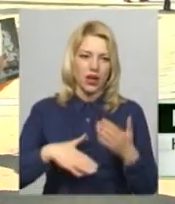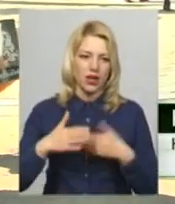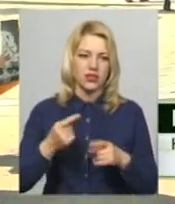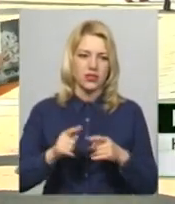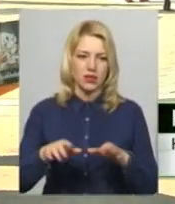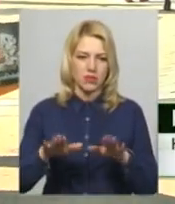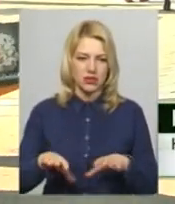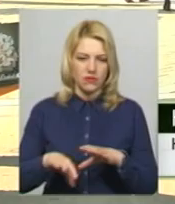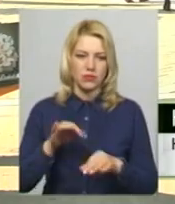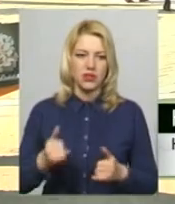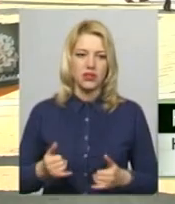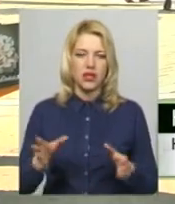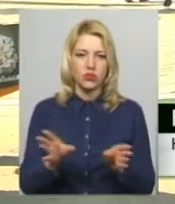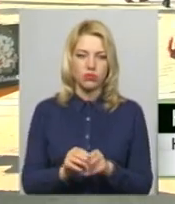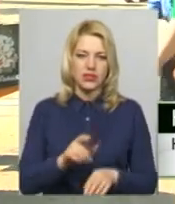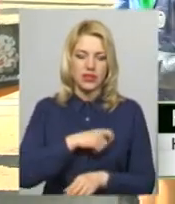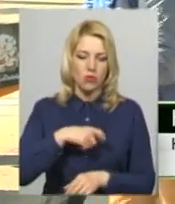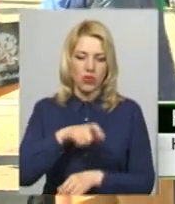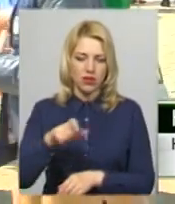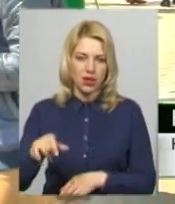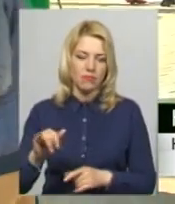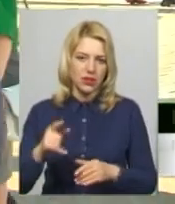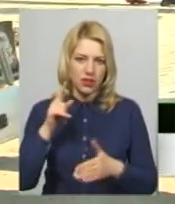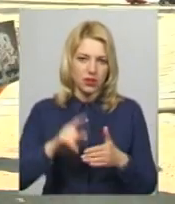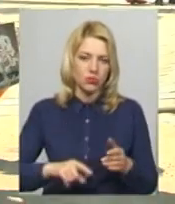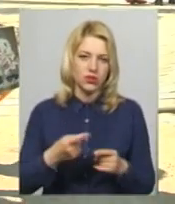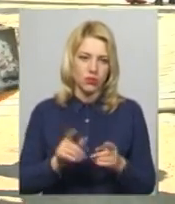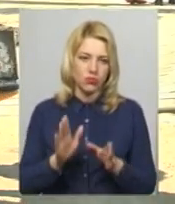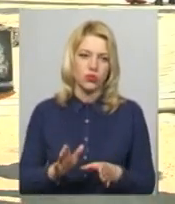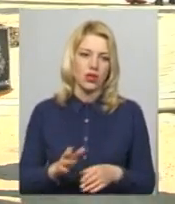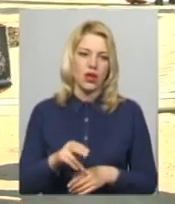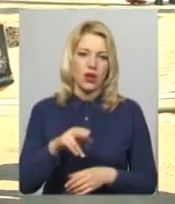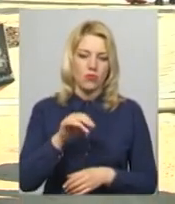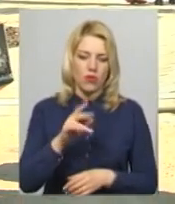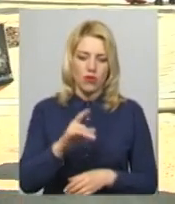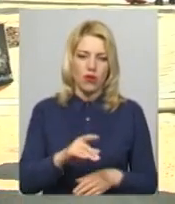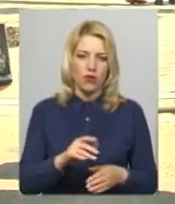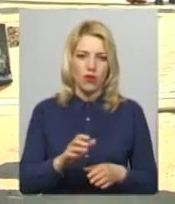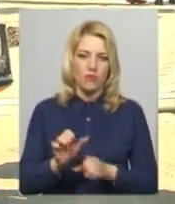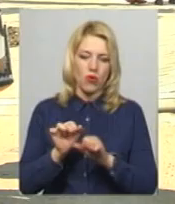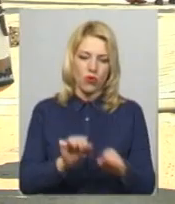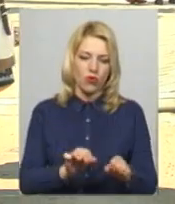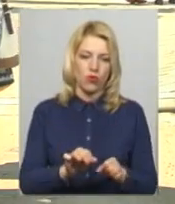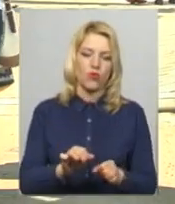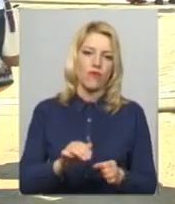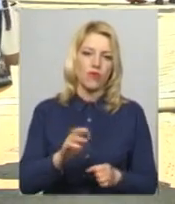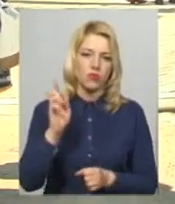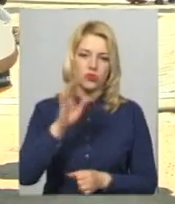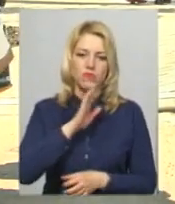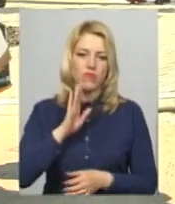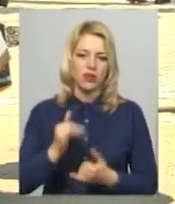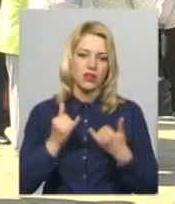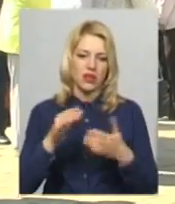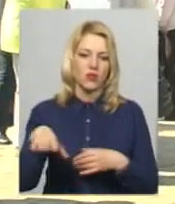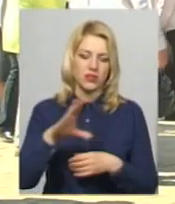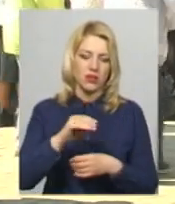вибрали разом з депутатами. І надіємося, що це дійсно буде покров Пресвятої Богородиці для всіх жителів, для нашої